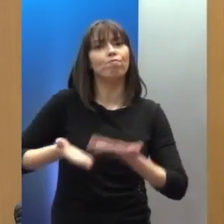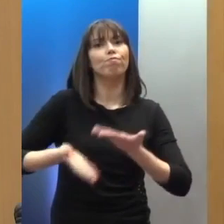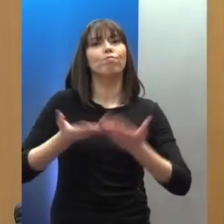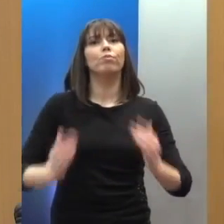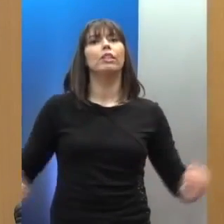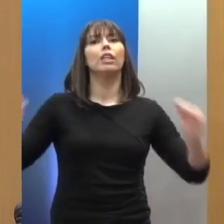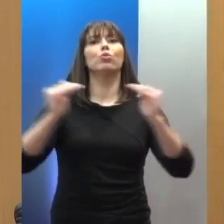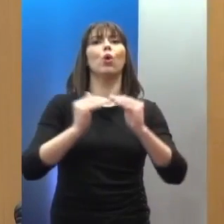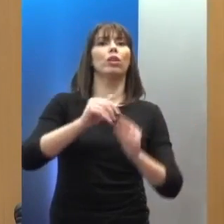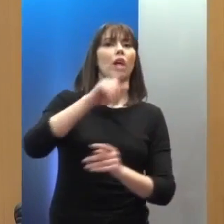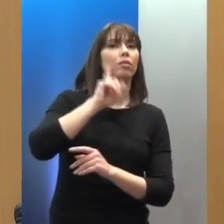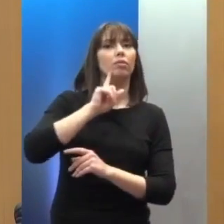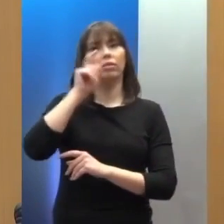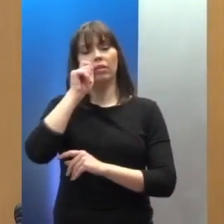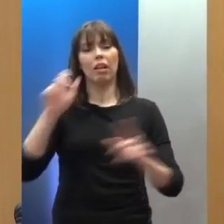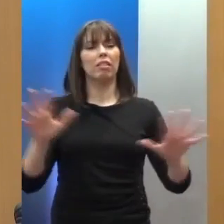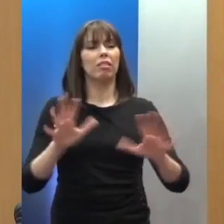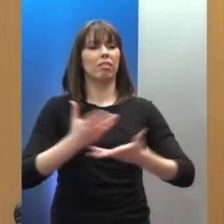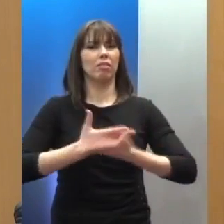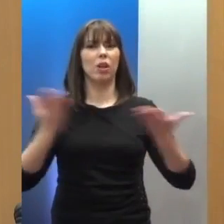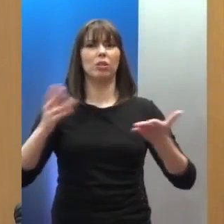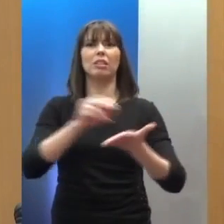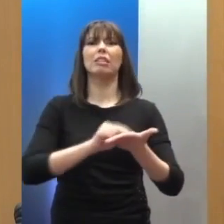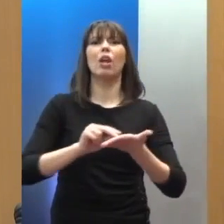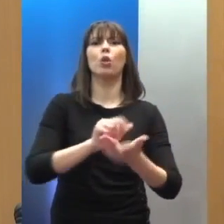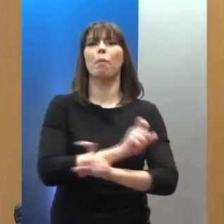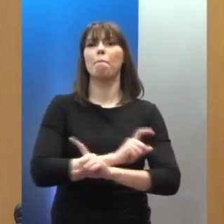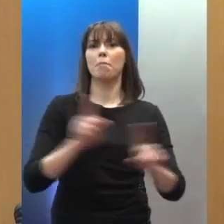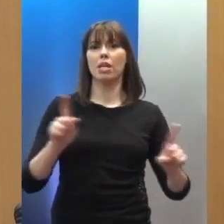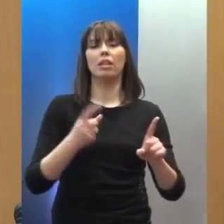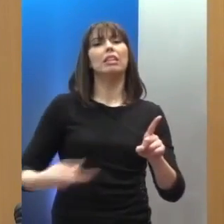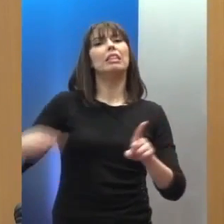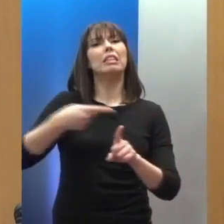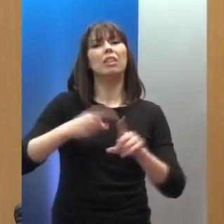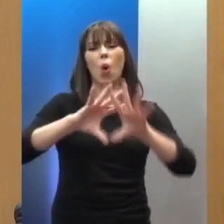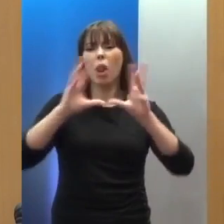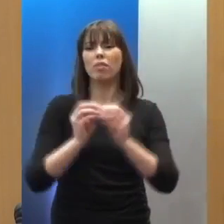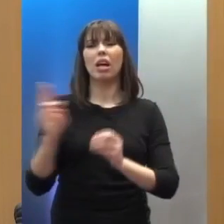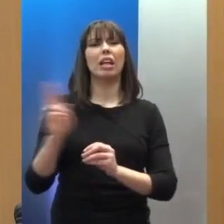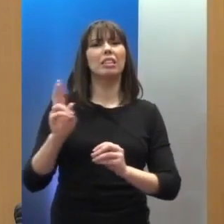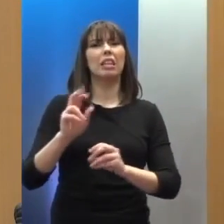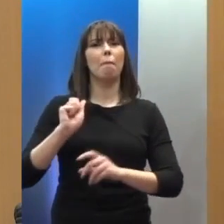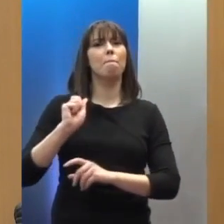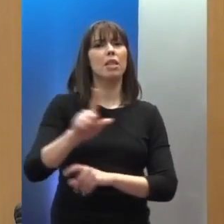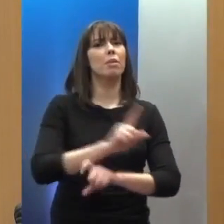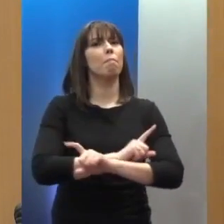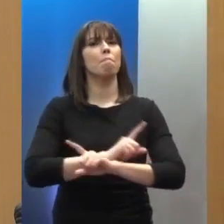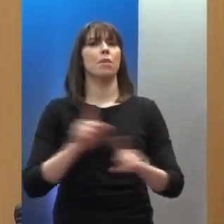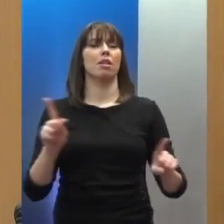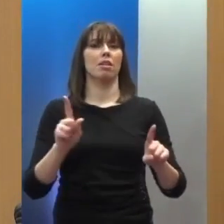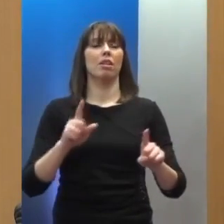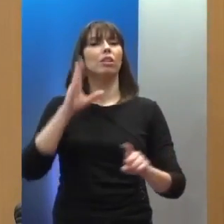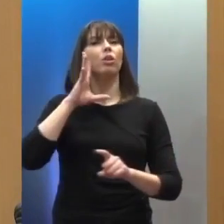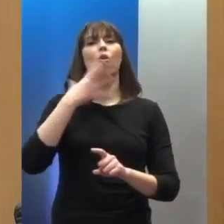άρση των στερεοτύπων στα ΜΟΜΕ, όπως και την καταπολέμηση της αναπαραγωγής σεξιστικών μηνυμάτων ή προκατηλημένου λόγου που